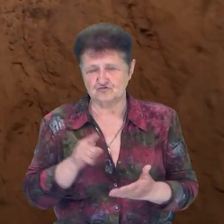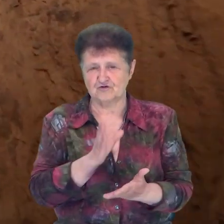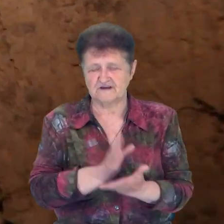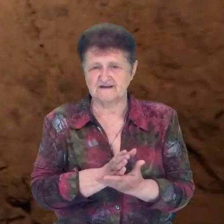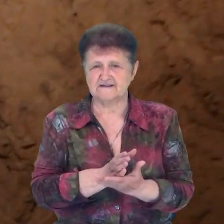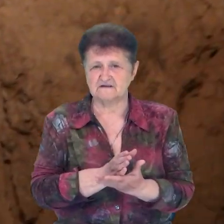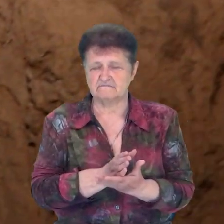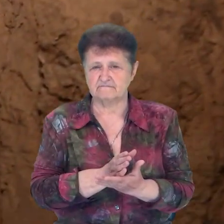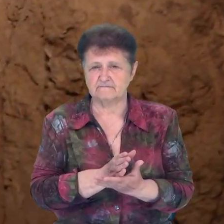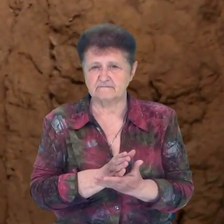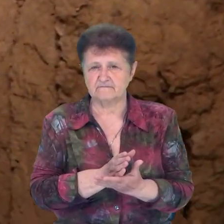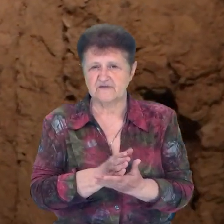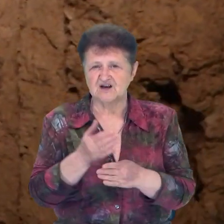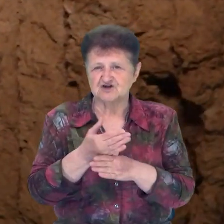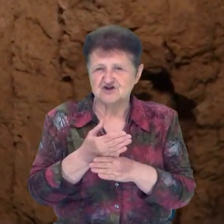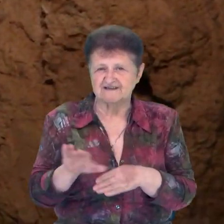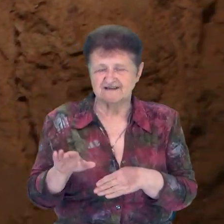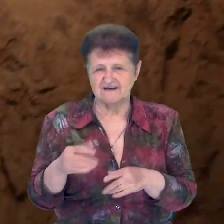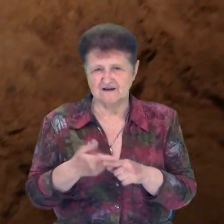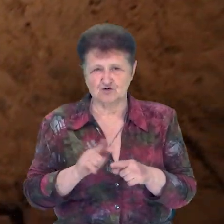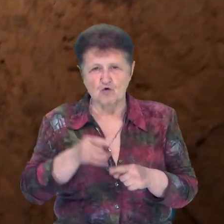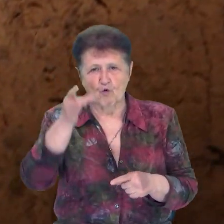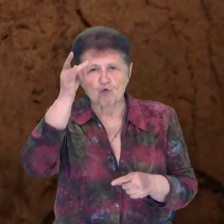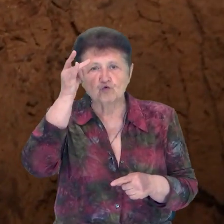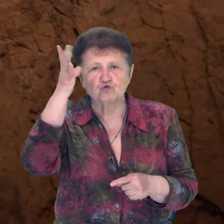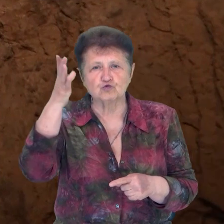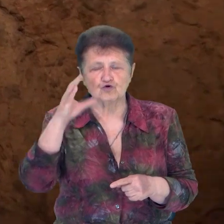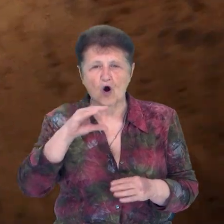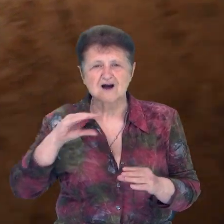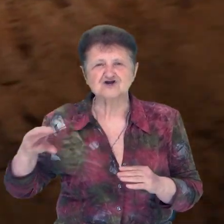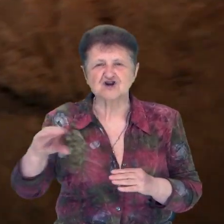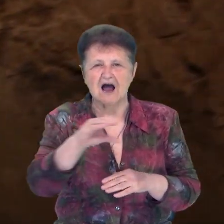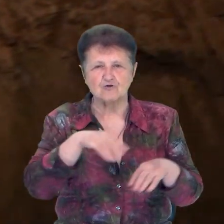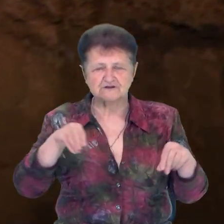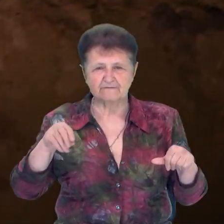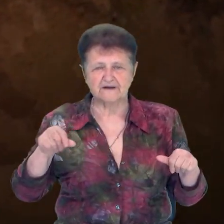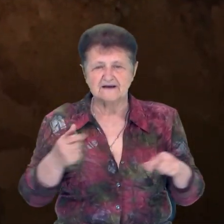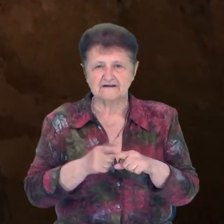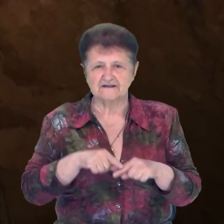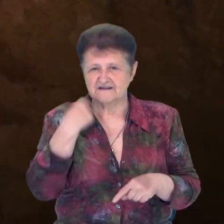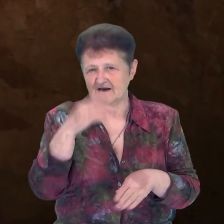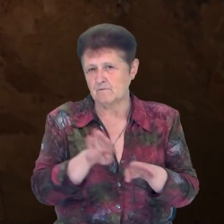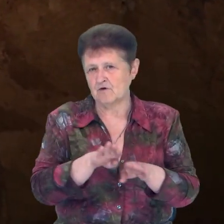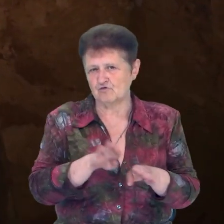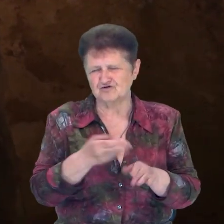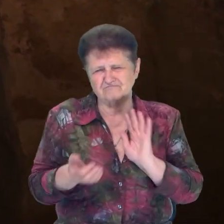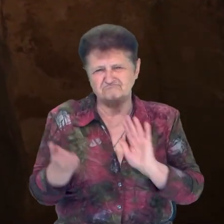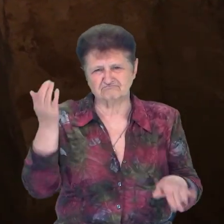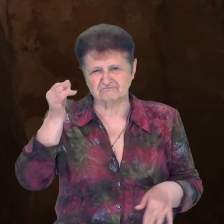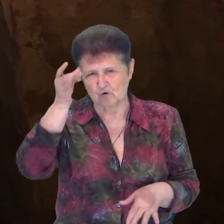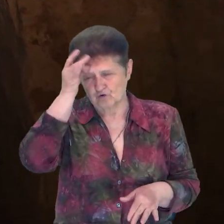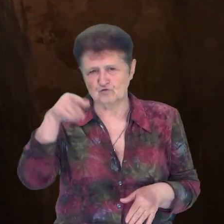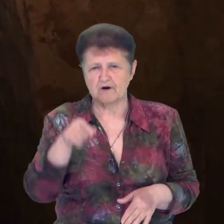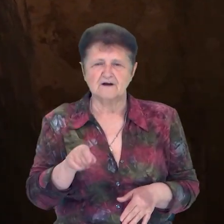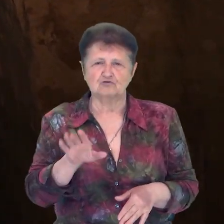частинки цього культурного шару. Як я вам вже сказав, що це схоже, що це юхнівська культура, тут